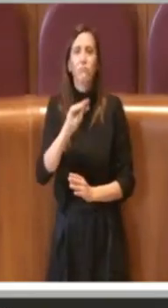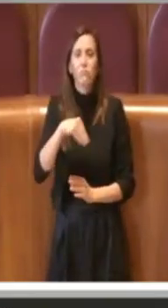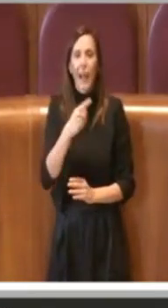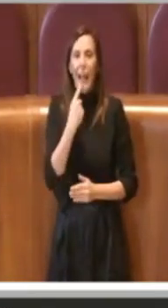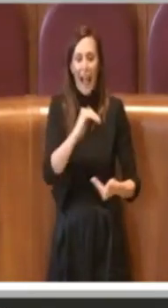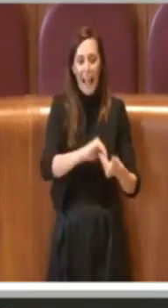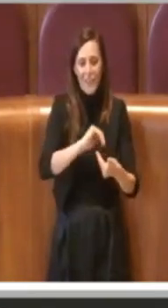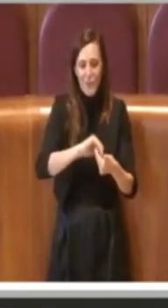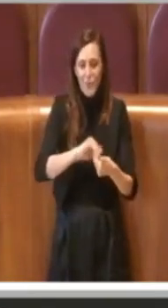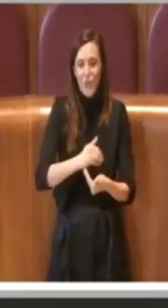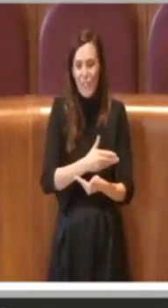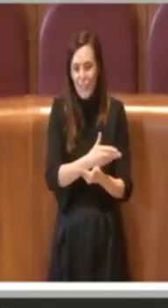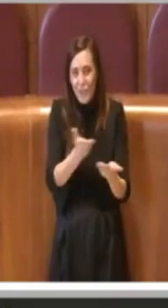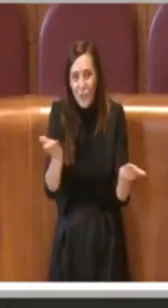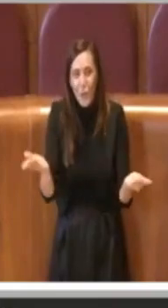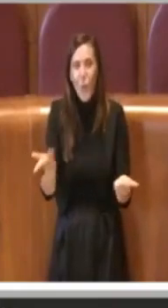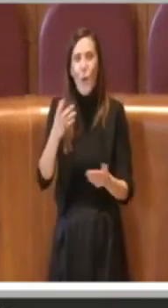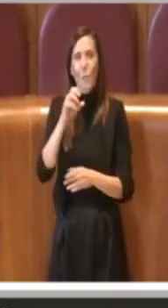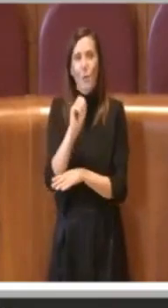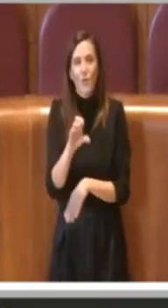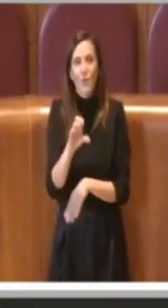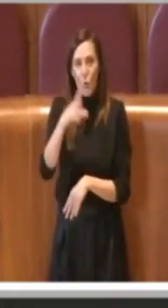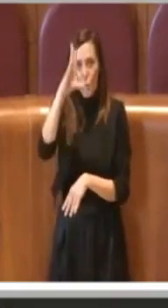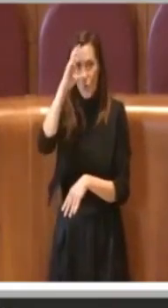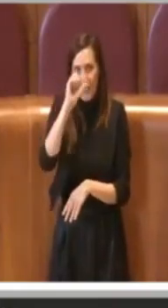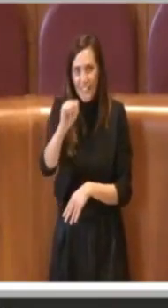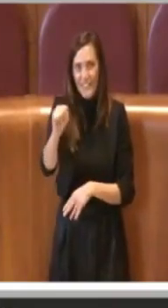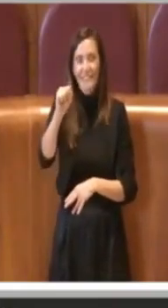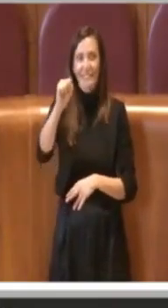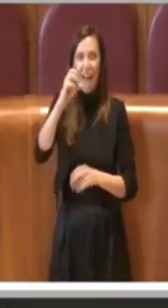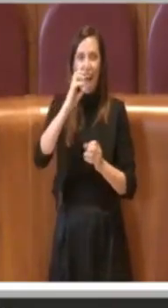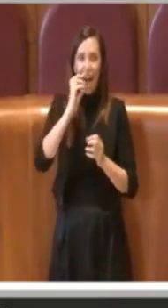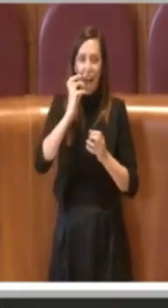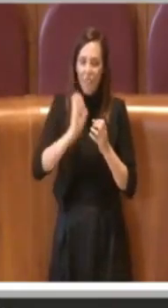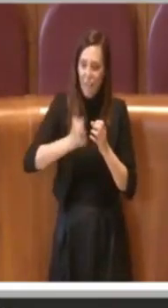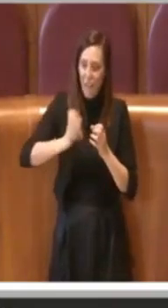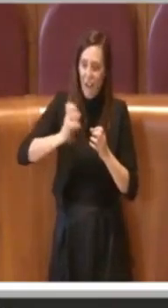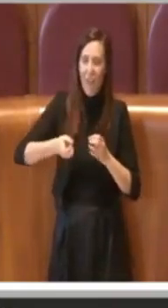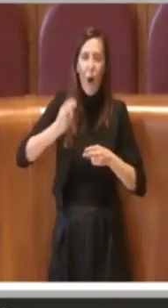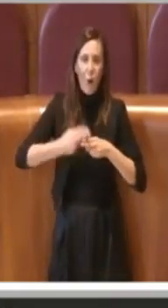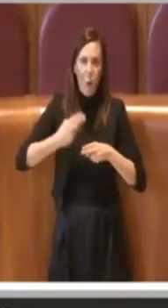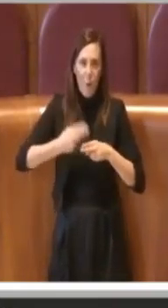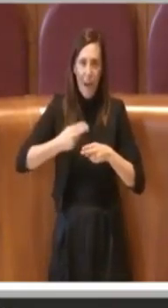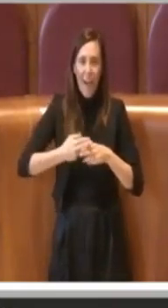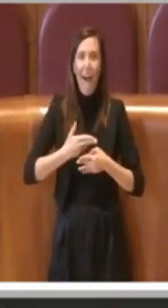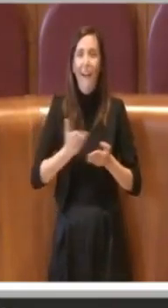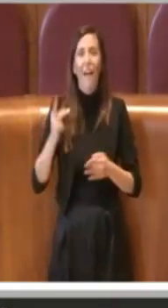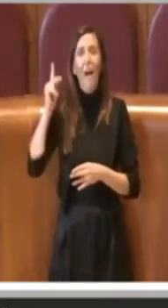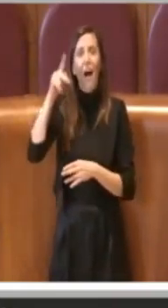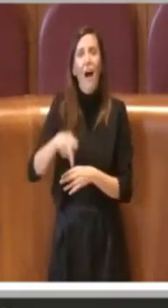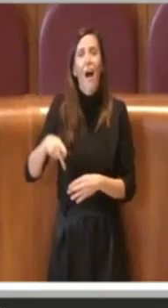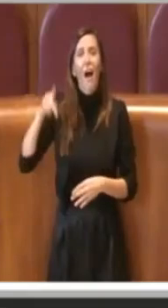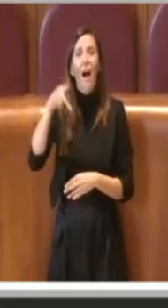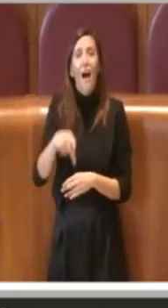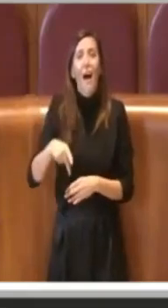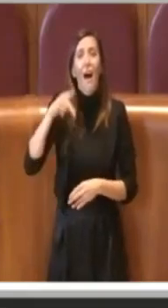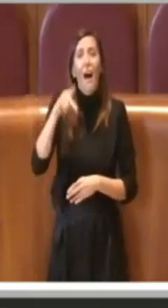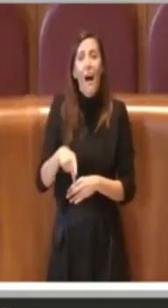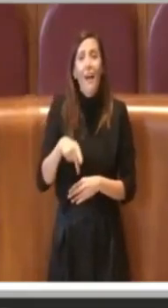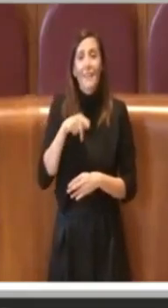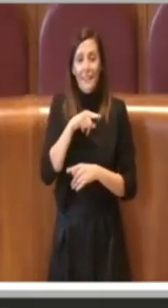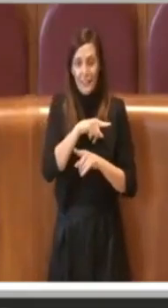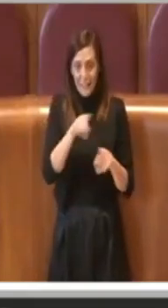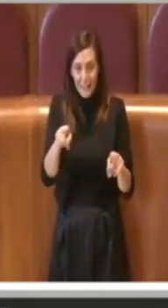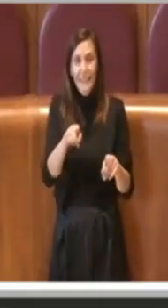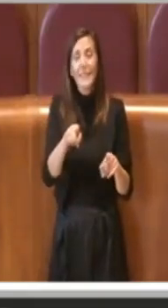vari professori, delle varie università romane che negli anni hanno chiesto al